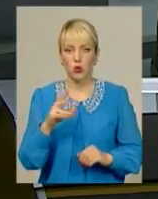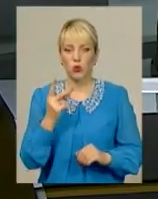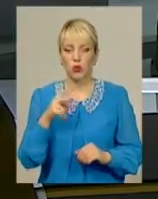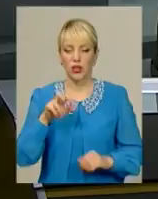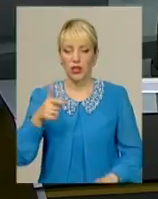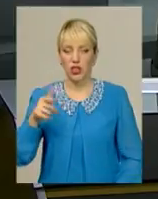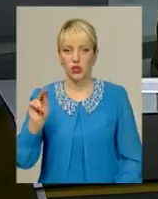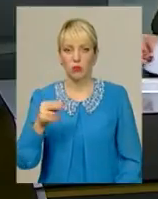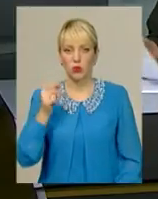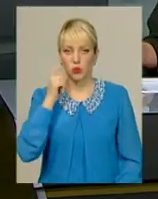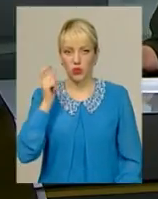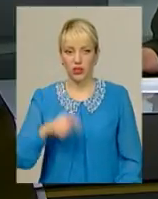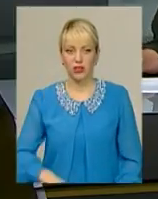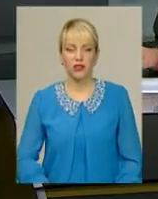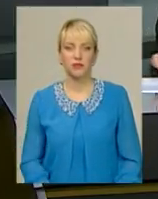Чемпіонату України.